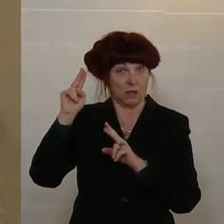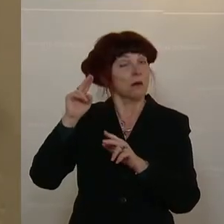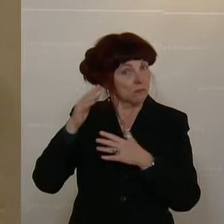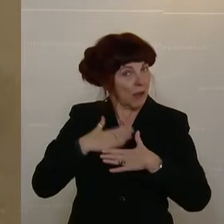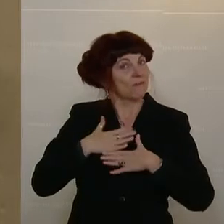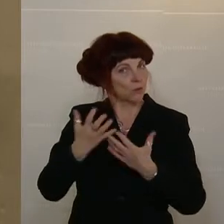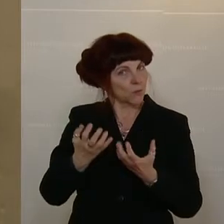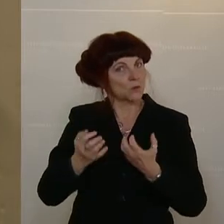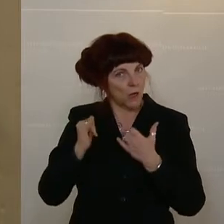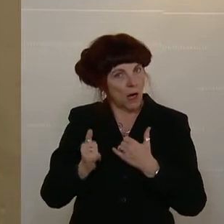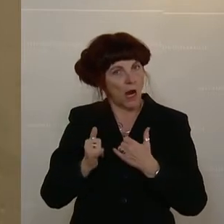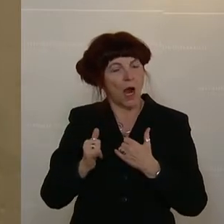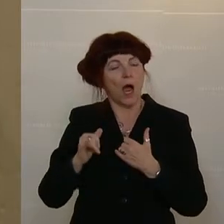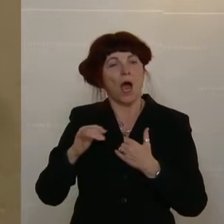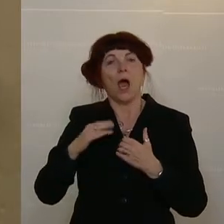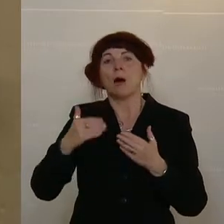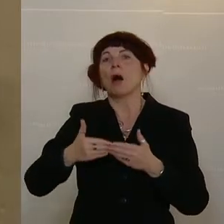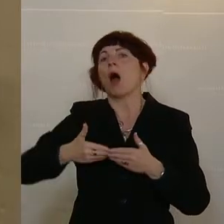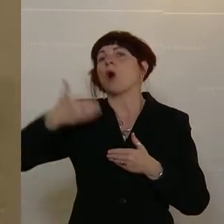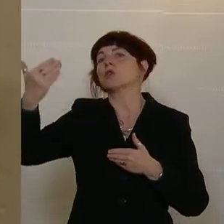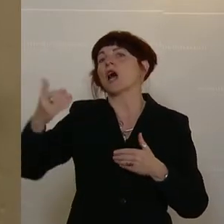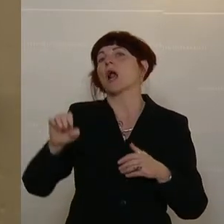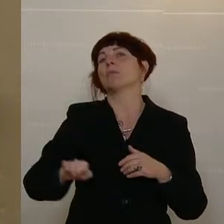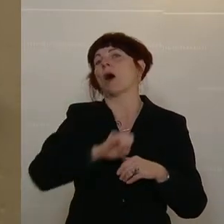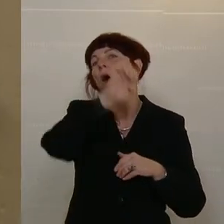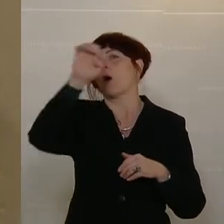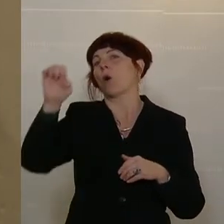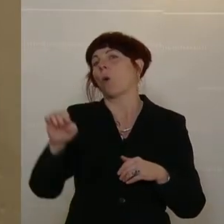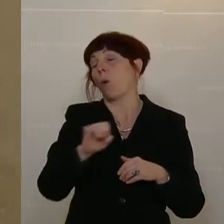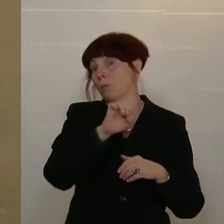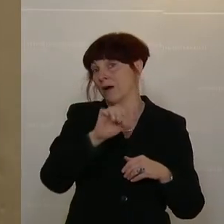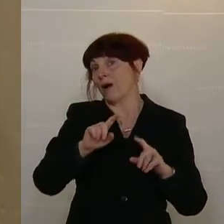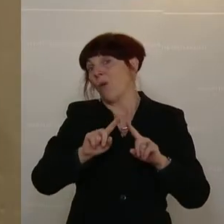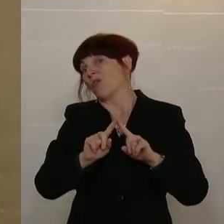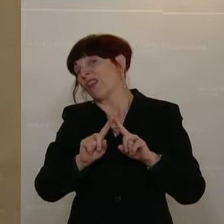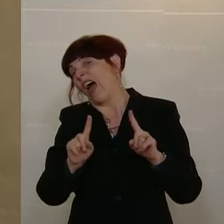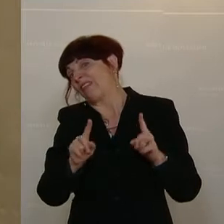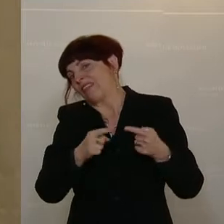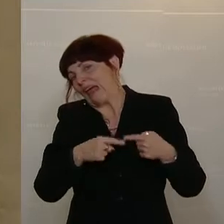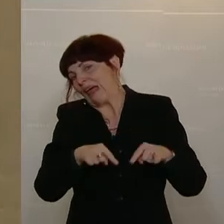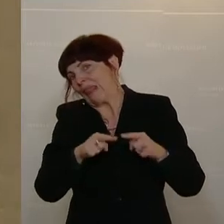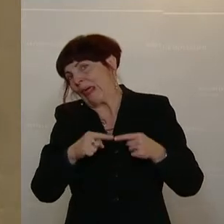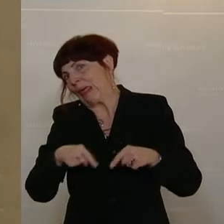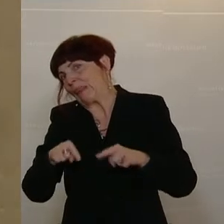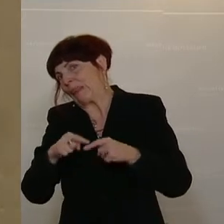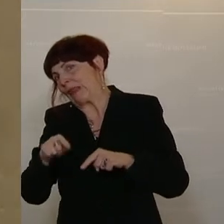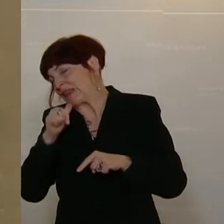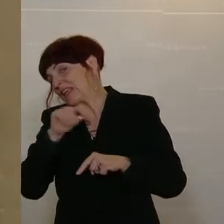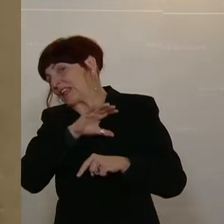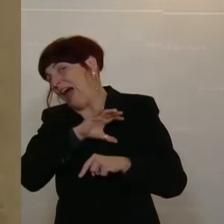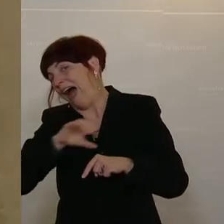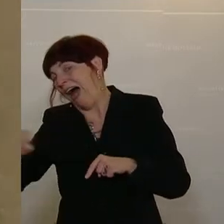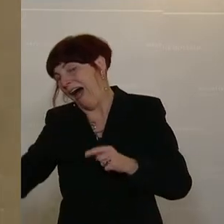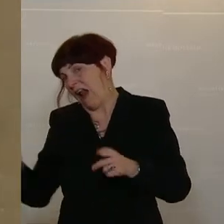Aber dann könnte außerhalb von Europa und vielleicht noch ein paar anderen Ländern und da auch nur in Teilen von Europa nirgends mehr